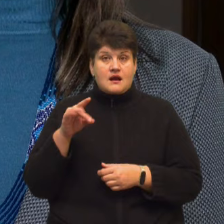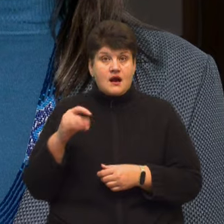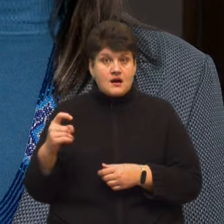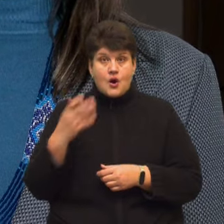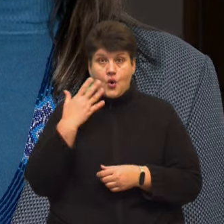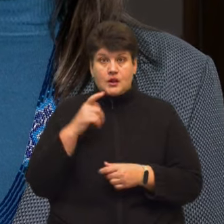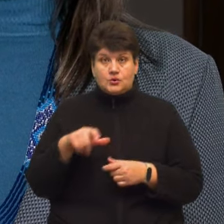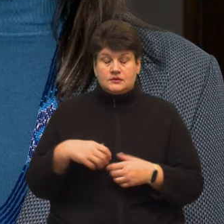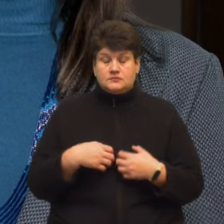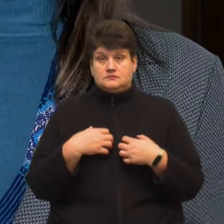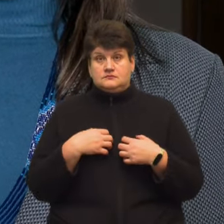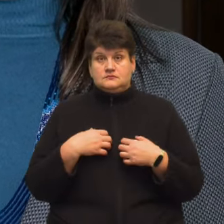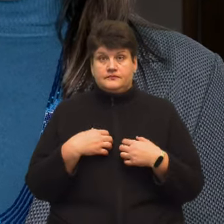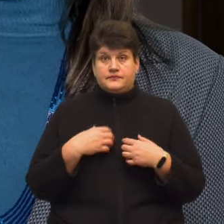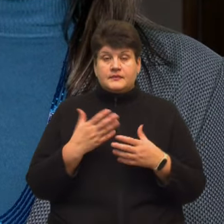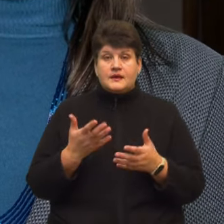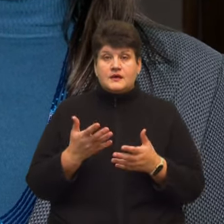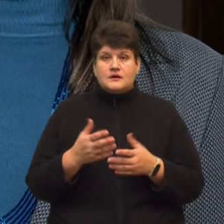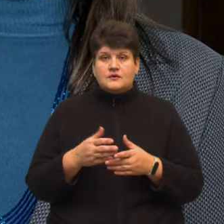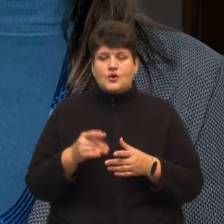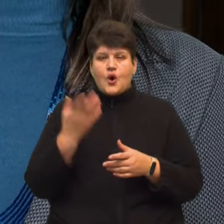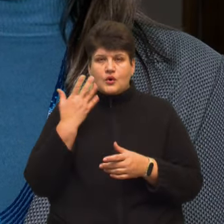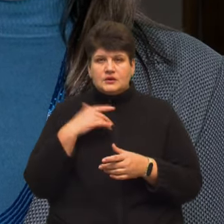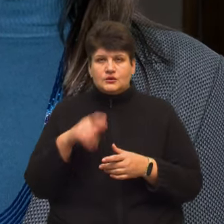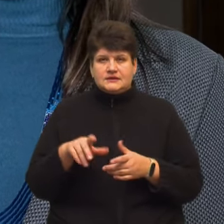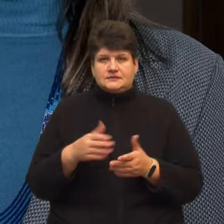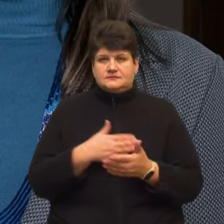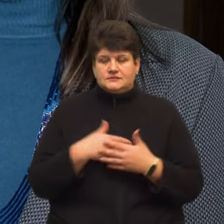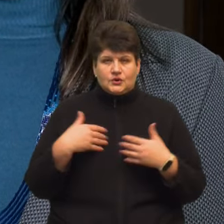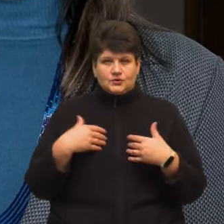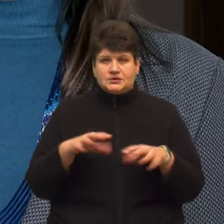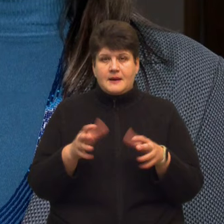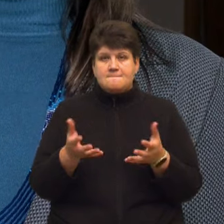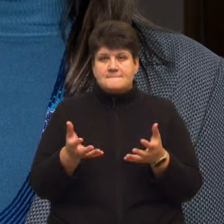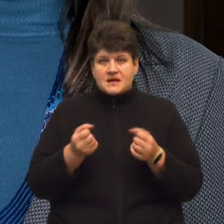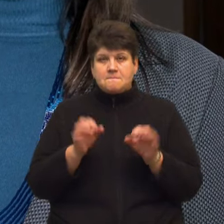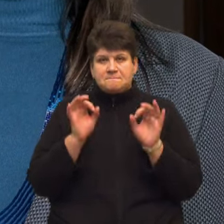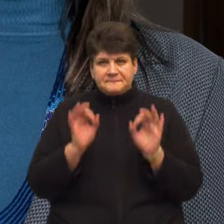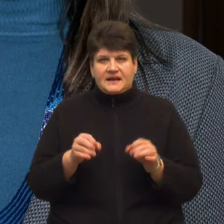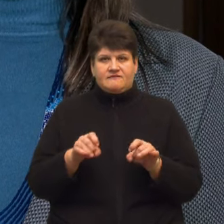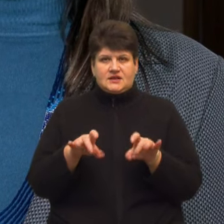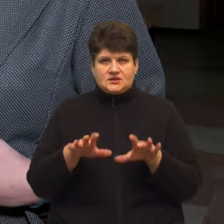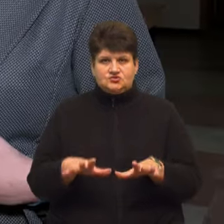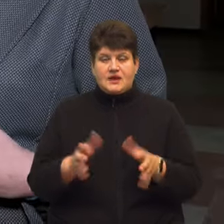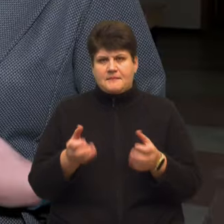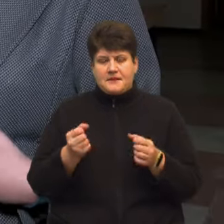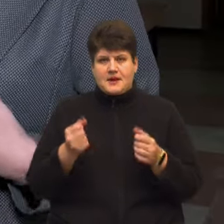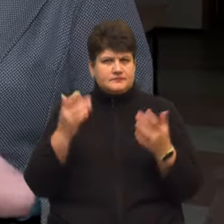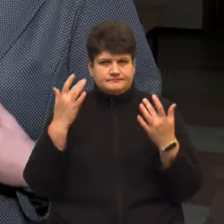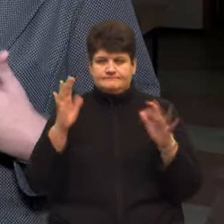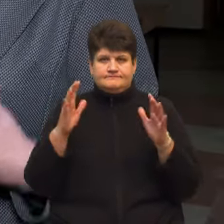спантиличена, збентежена, уникає людина прийняття свідомих, зважених рішень, рішення приймаються спонтанно.